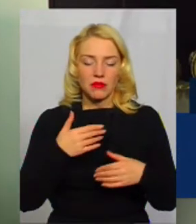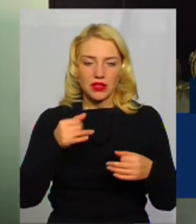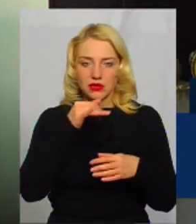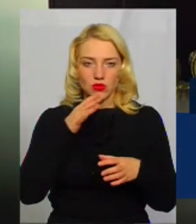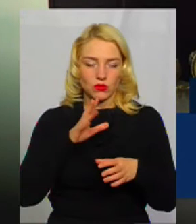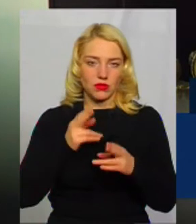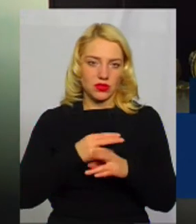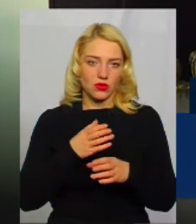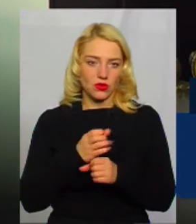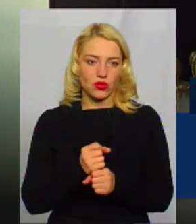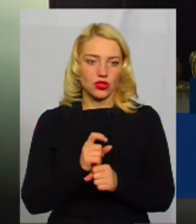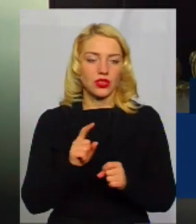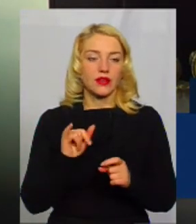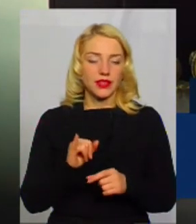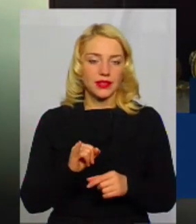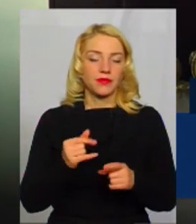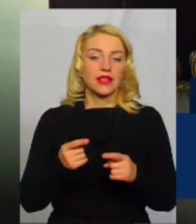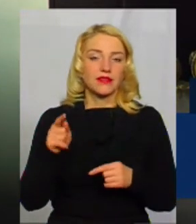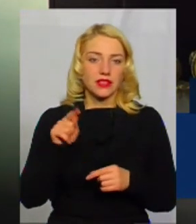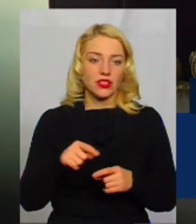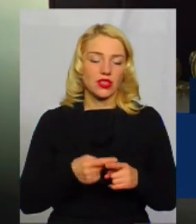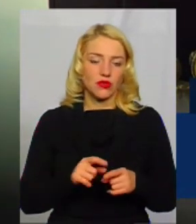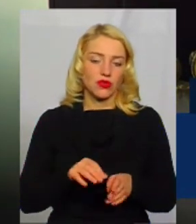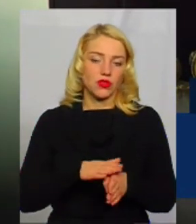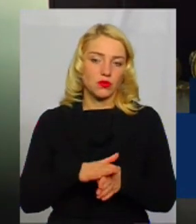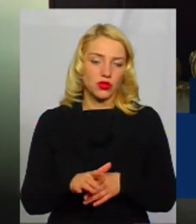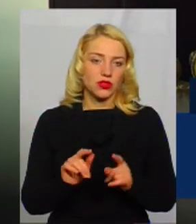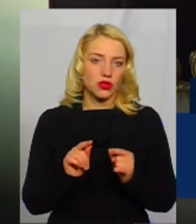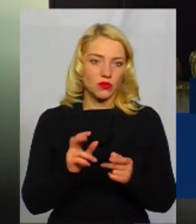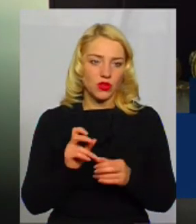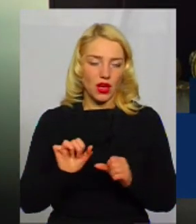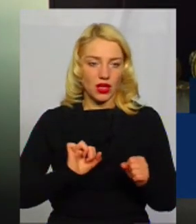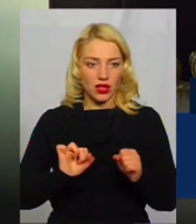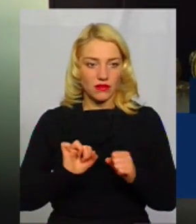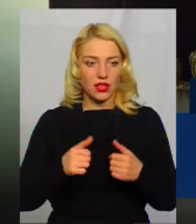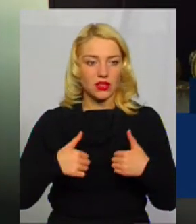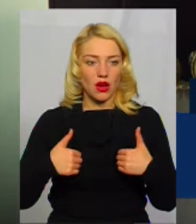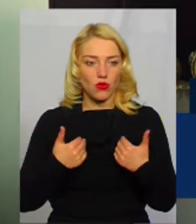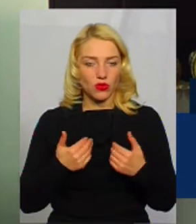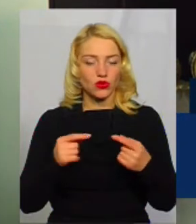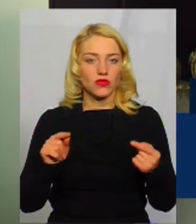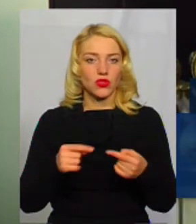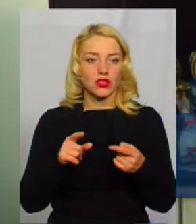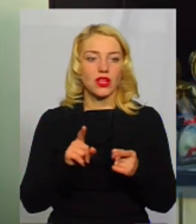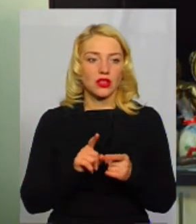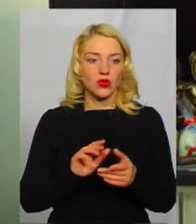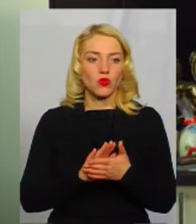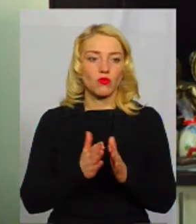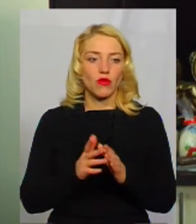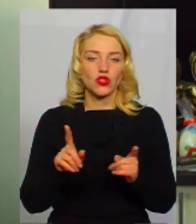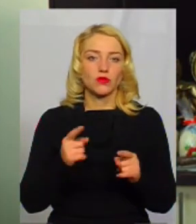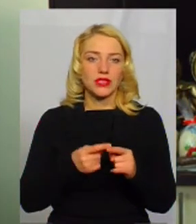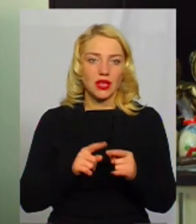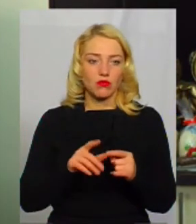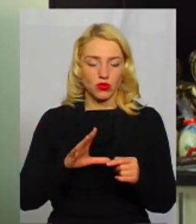скорочення, ми не обійдемо і воно все ж таки відбудеться. Тому, як керівник, я хочу створити такі умови, щоб це було